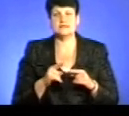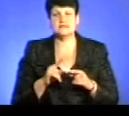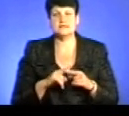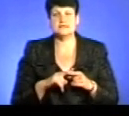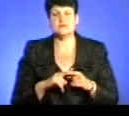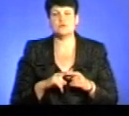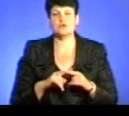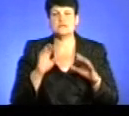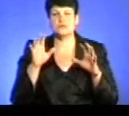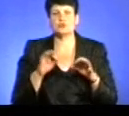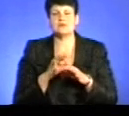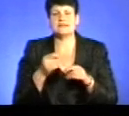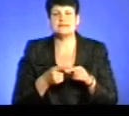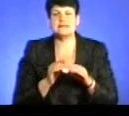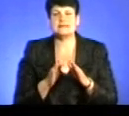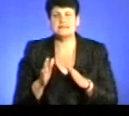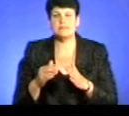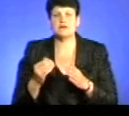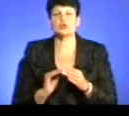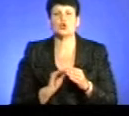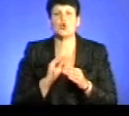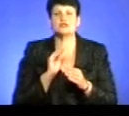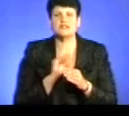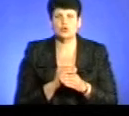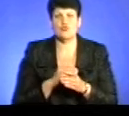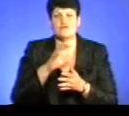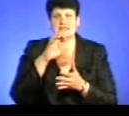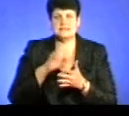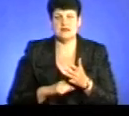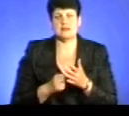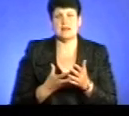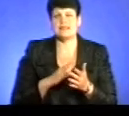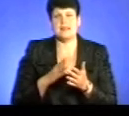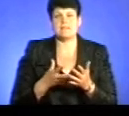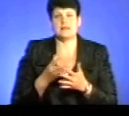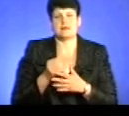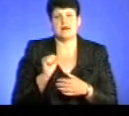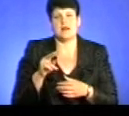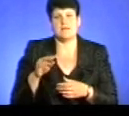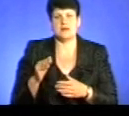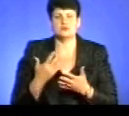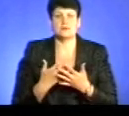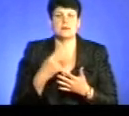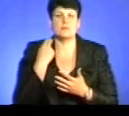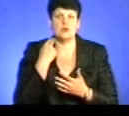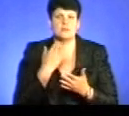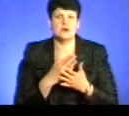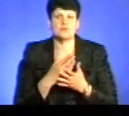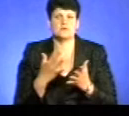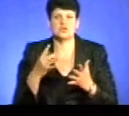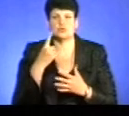законопроєктів, це система додаткових фінансових санкцій для наплавників аліментів. Ну, для прикладу, якщо особа має заборгованість понад рік,